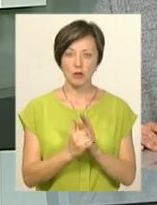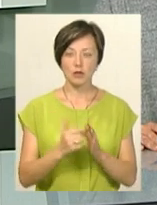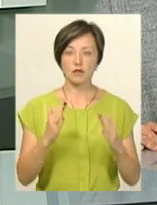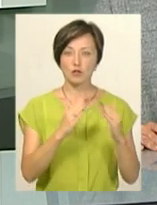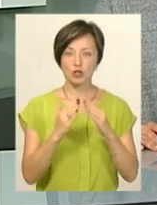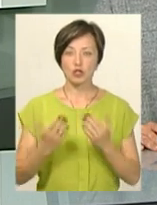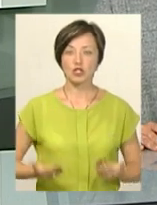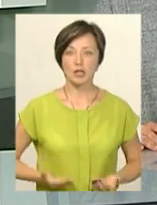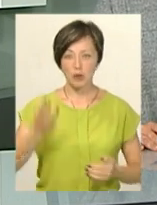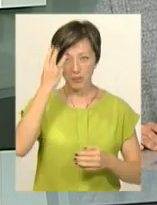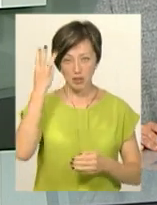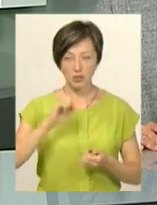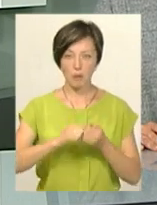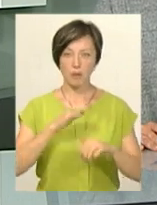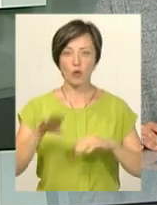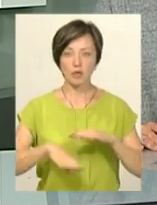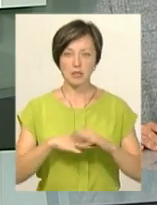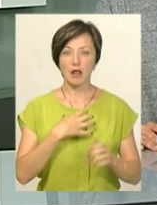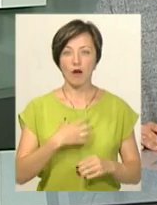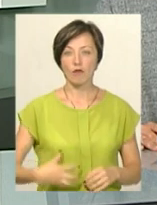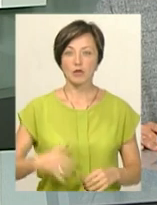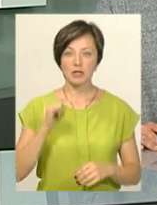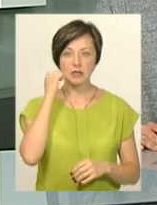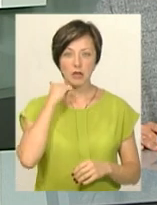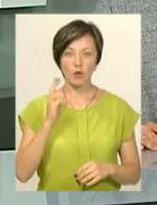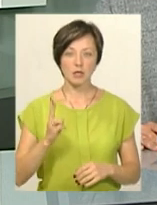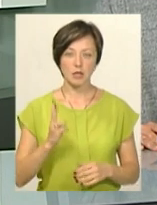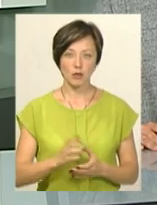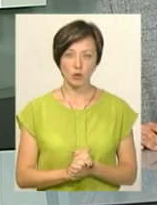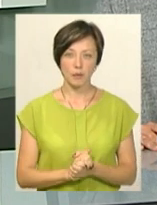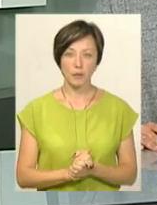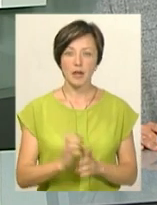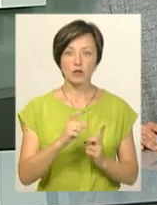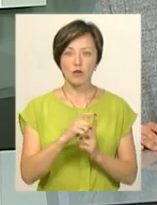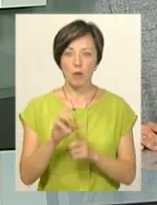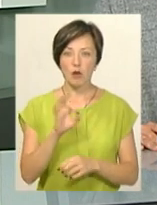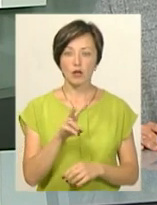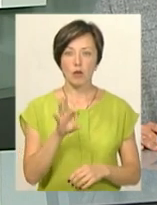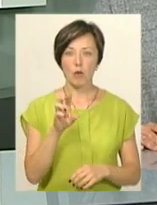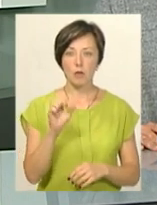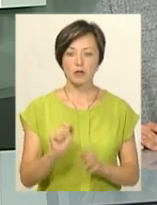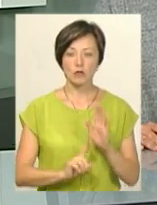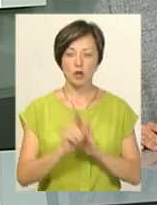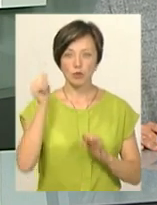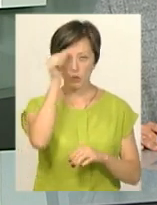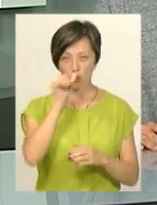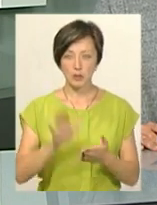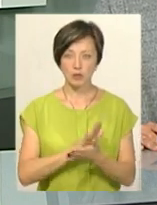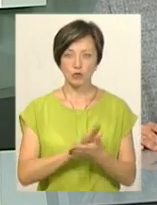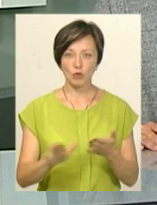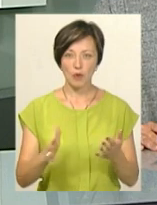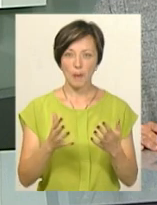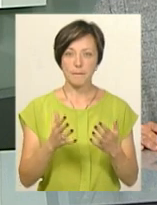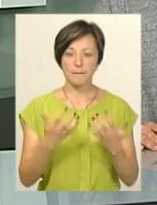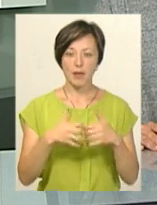оселях жителів Хмельницького, Кам'янця-Подільського, Славути та Старокостянтинова. За словами Олександра Лоба, з початку року безкоштовні прилади